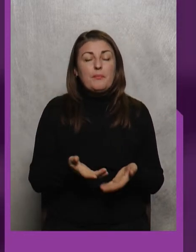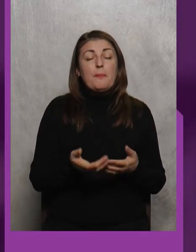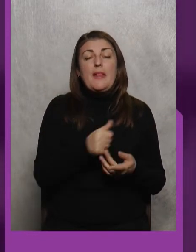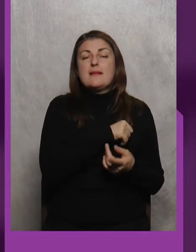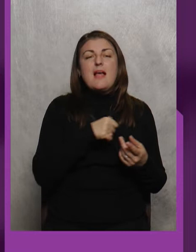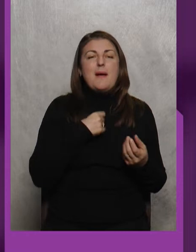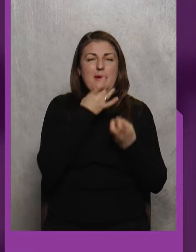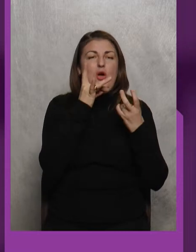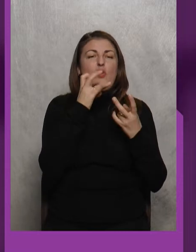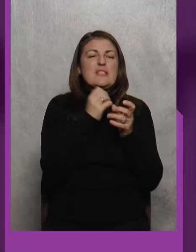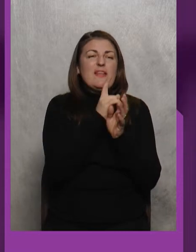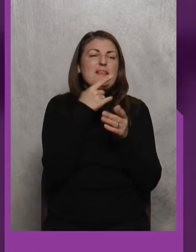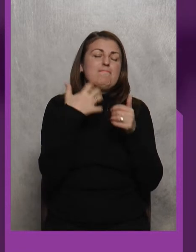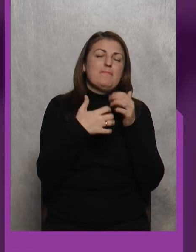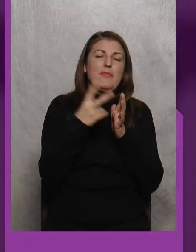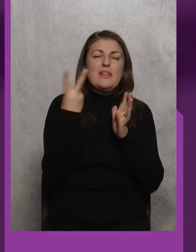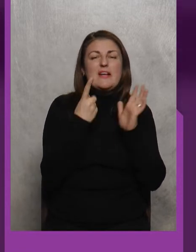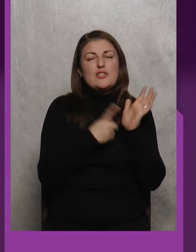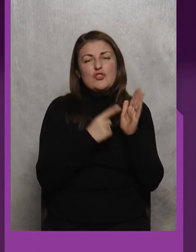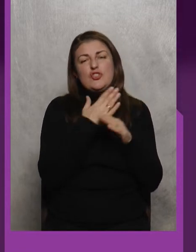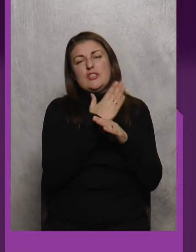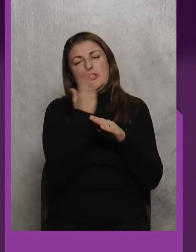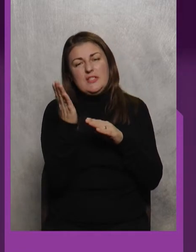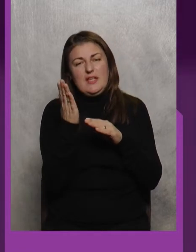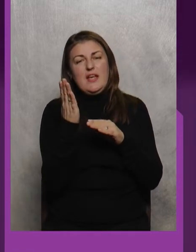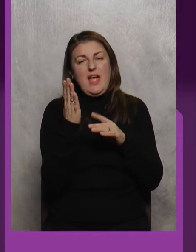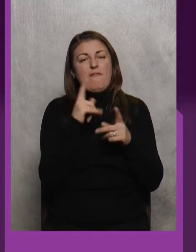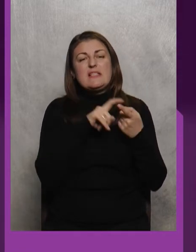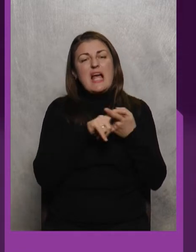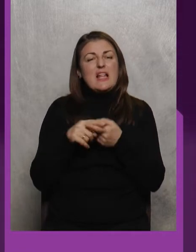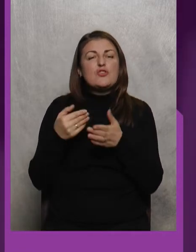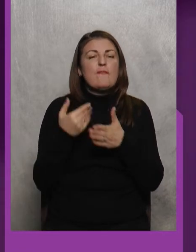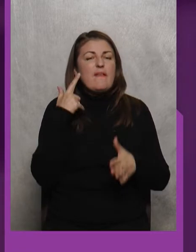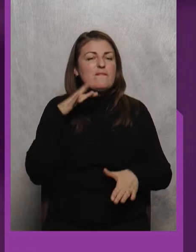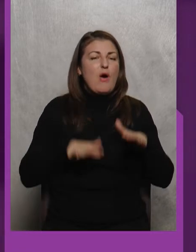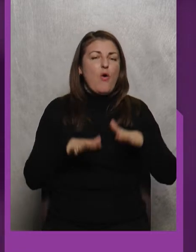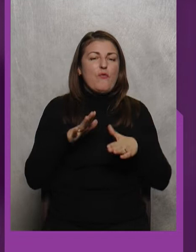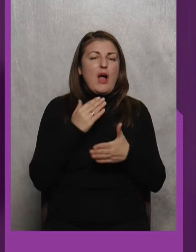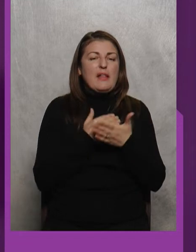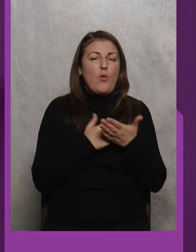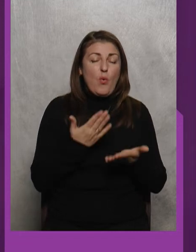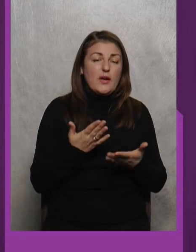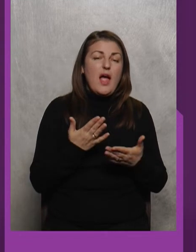розквіт десь двадцять шість і вище Залежно від вагової категорії